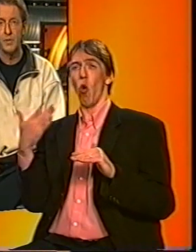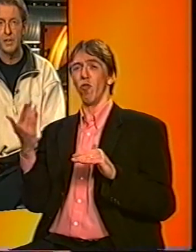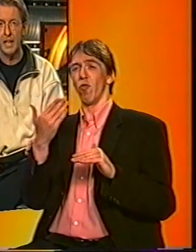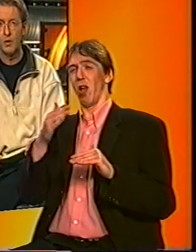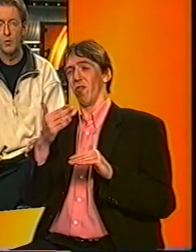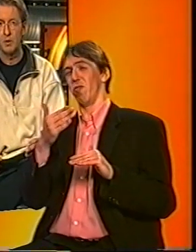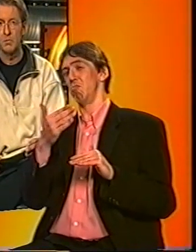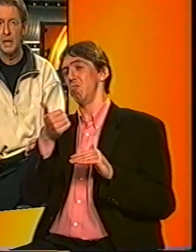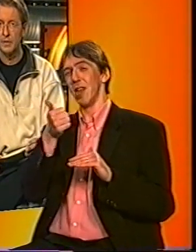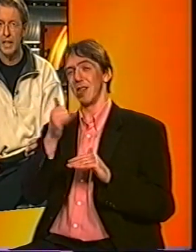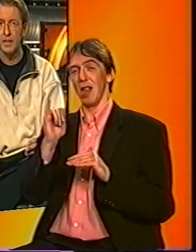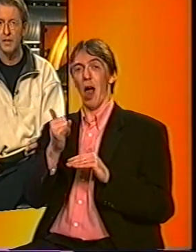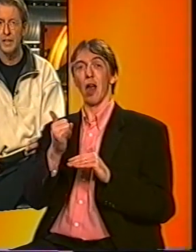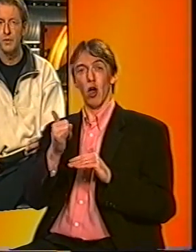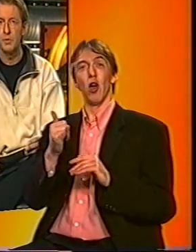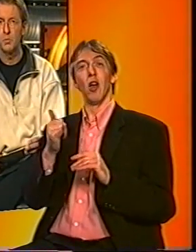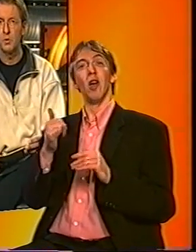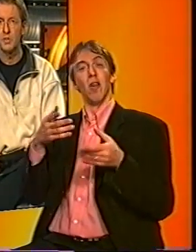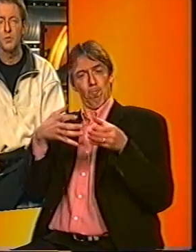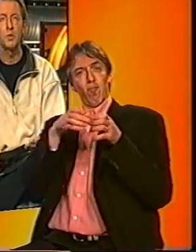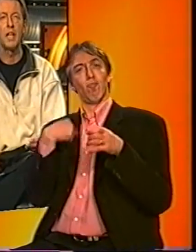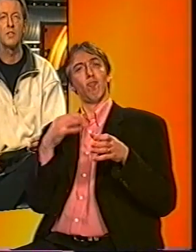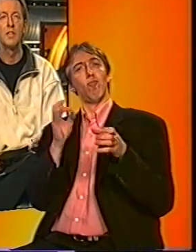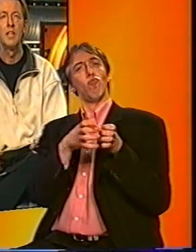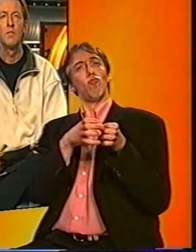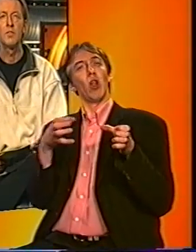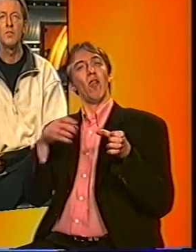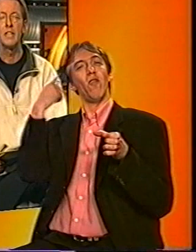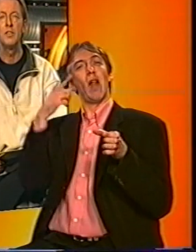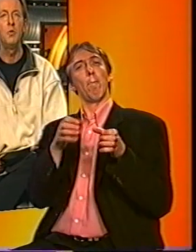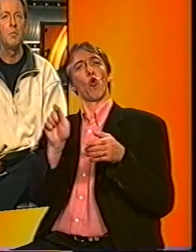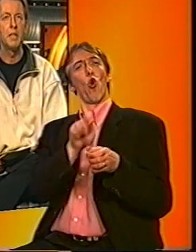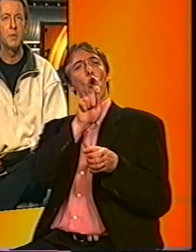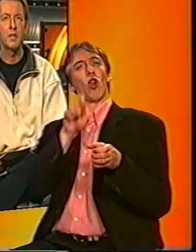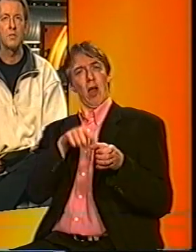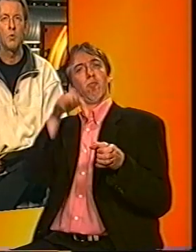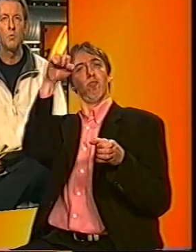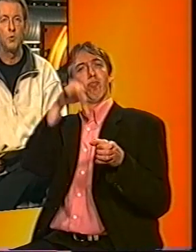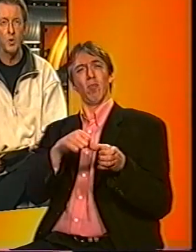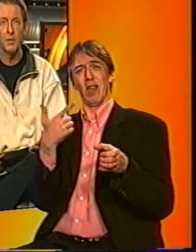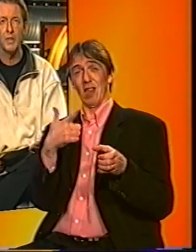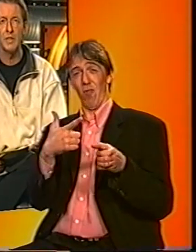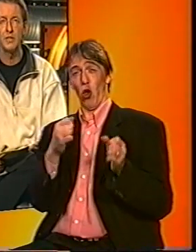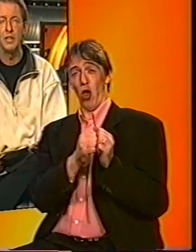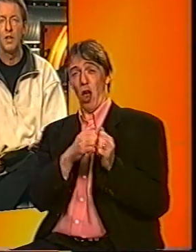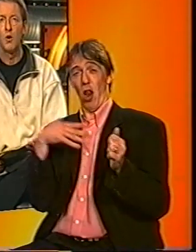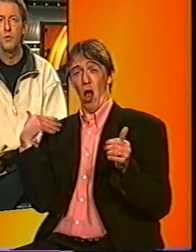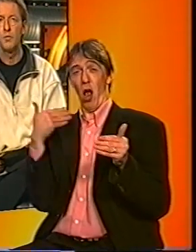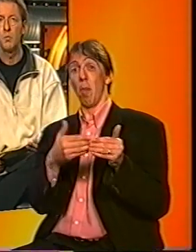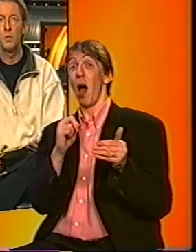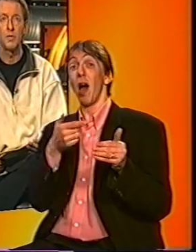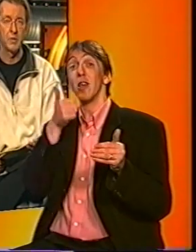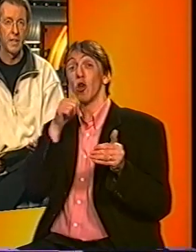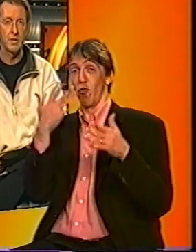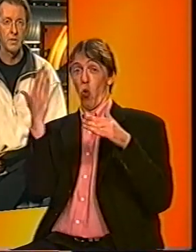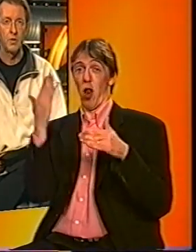70 jaar over. Maar vandaag deden de filmkeurders dat voor het laatst. Want er is een nieuwe manier bedacht om vooraf te laten zien of een